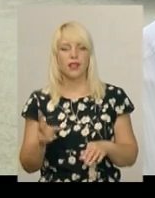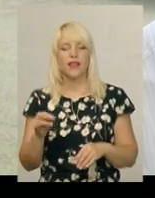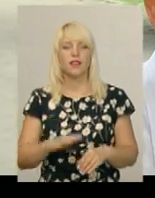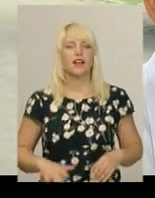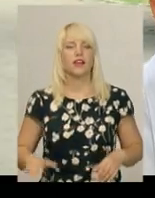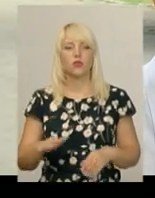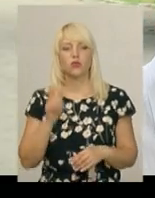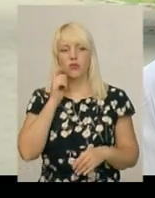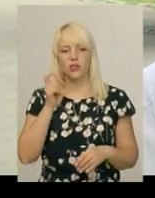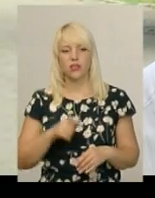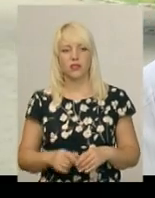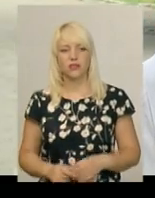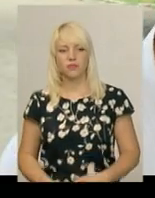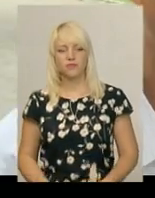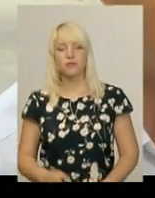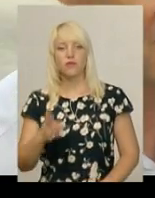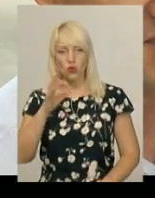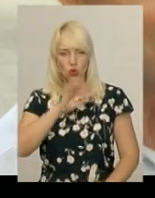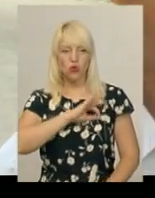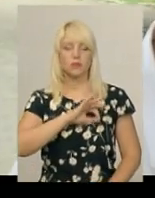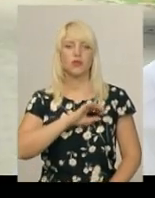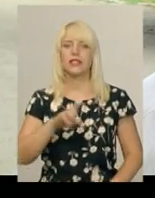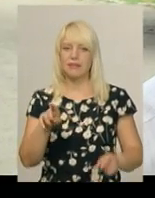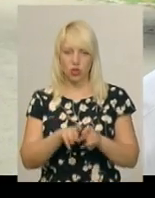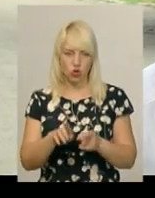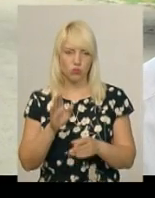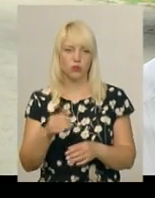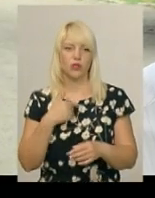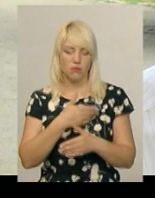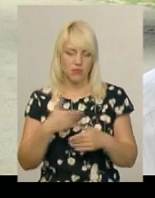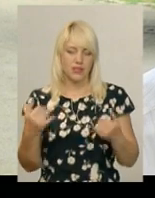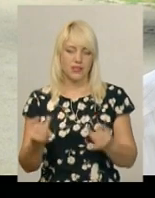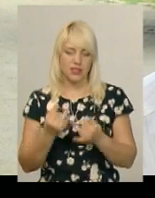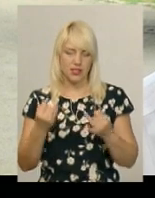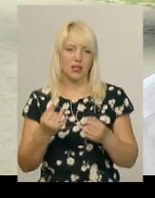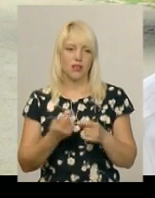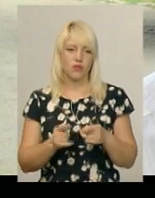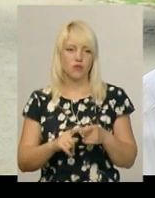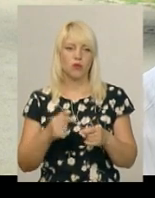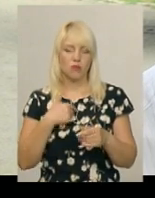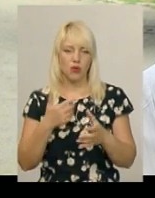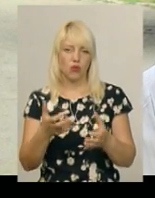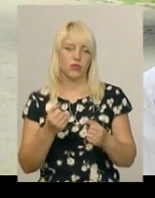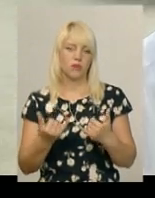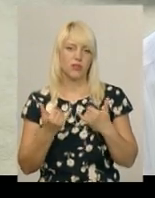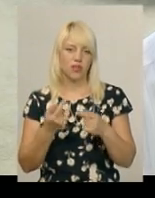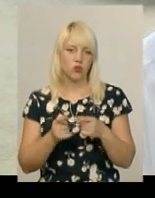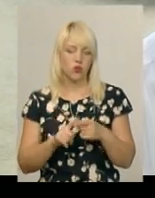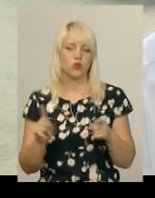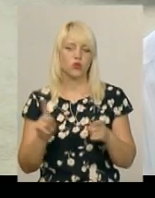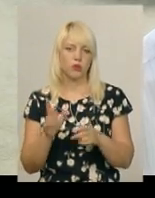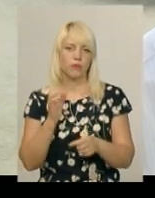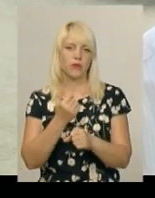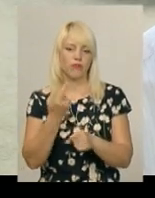територію України. Але ми його експлуатувати будемо, все рівно. Ми зацікавлені в цьому, для чого ж ми його отримали. Щоб його пускати в роботу, а не стоявши. Я